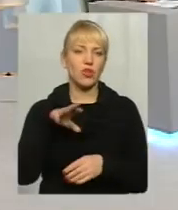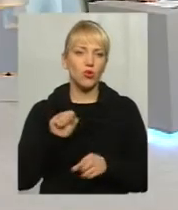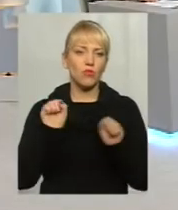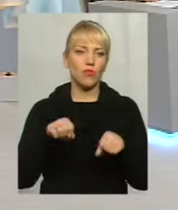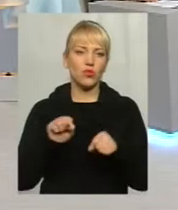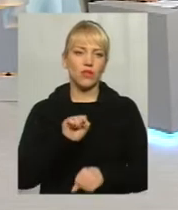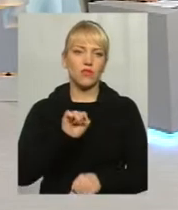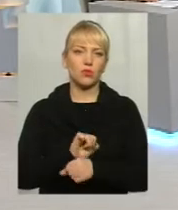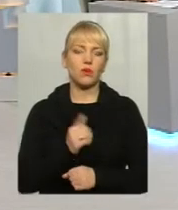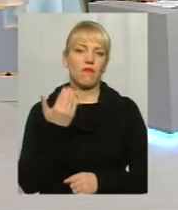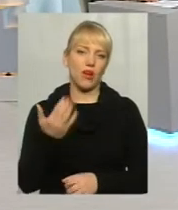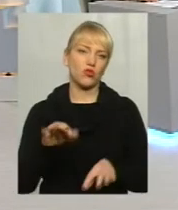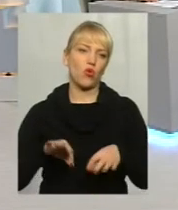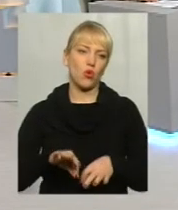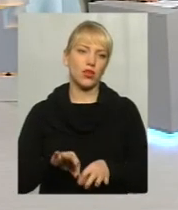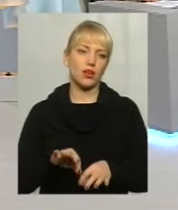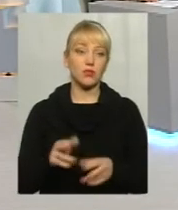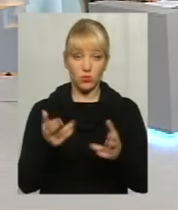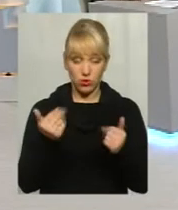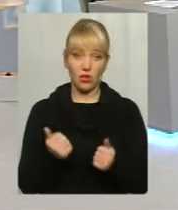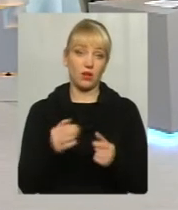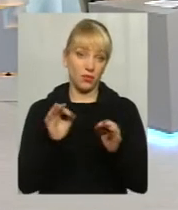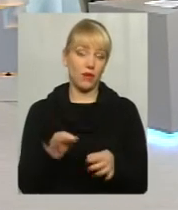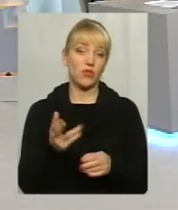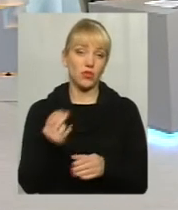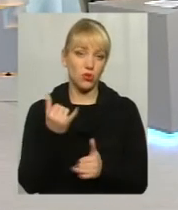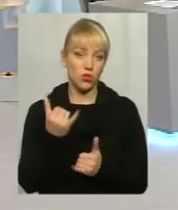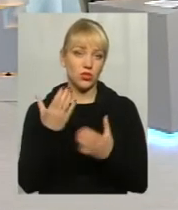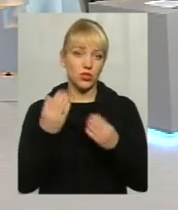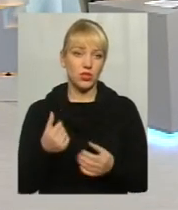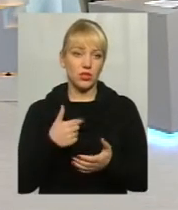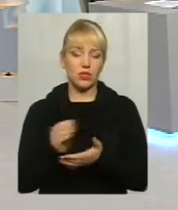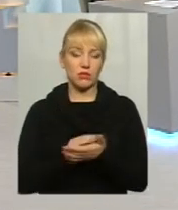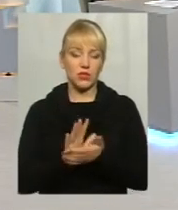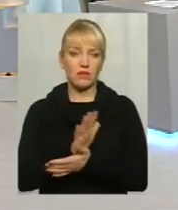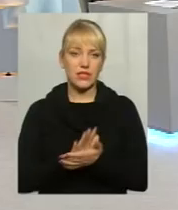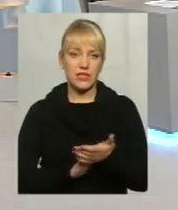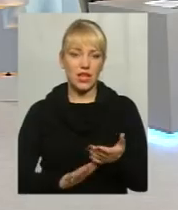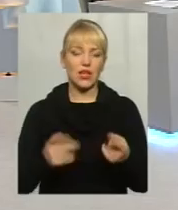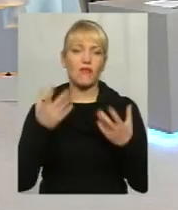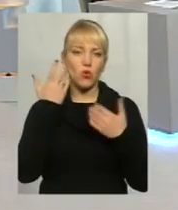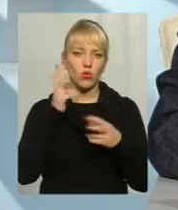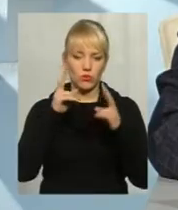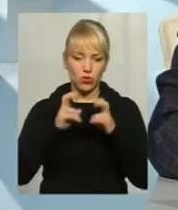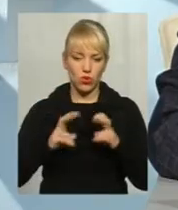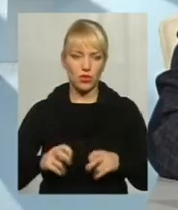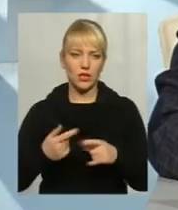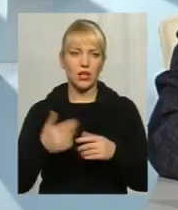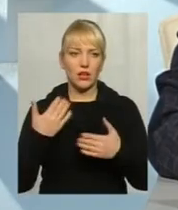зупинка саме вашого транспорту. Ну, правильно. Я на сьогоднішній день прийшов, написав заяву. Коли вона буде розглянути, я не знаю. Один з